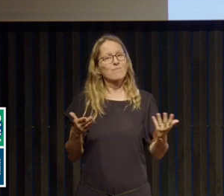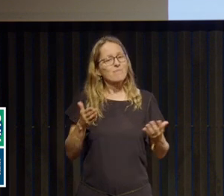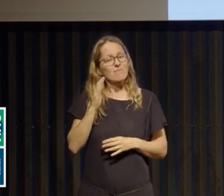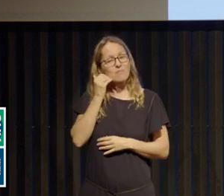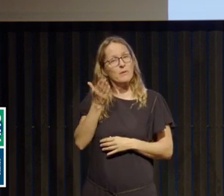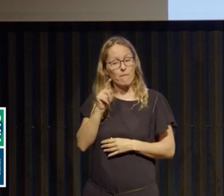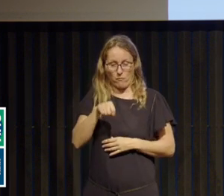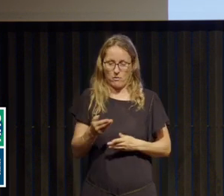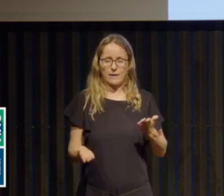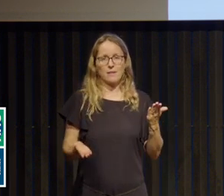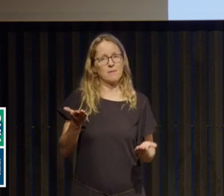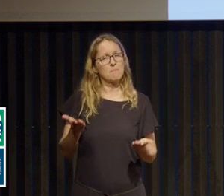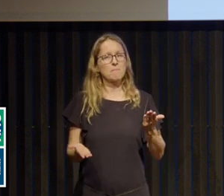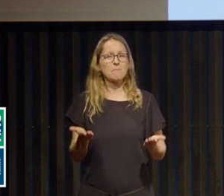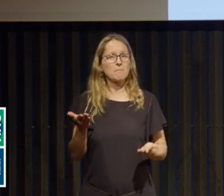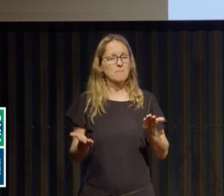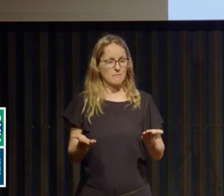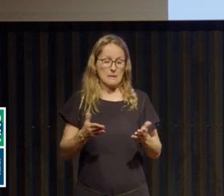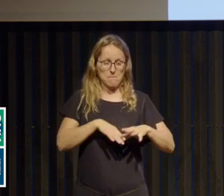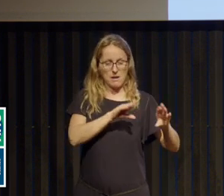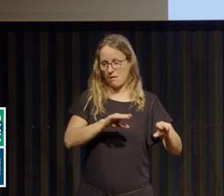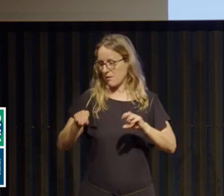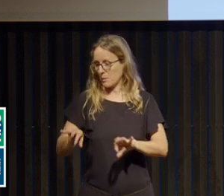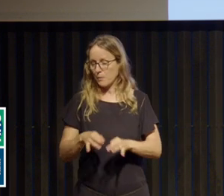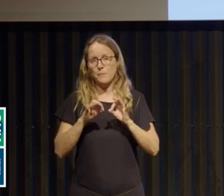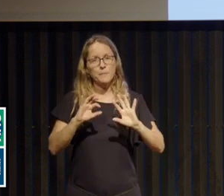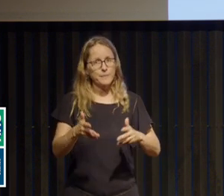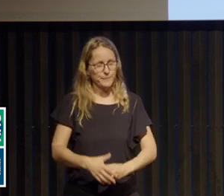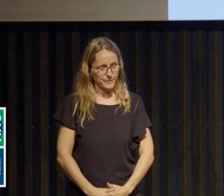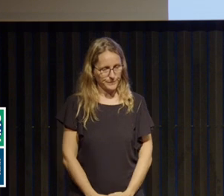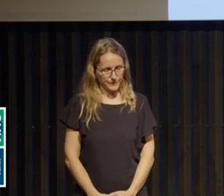retrouver le juste équilibre ? Comment retrouver la juste place ?